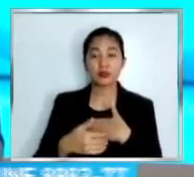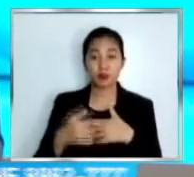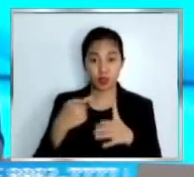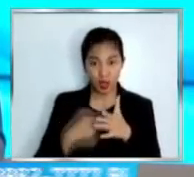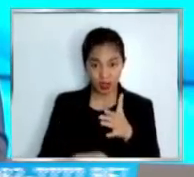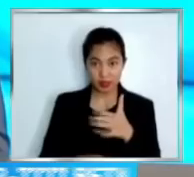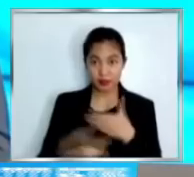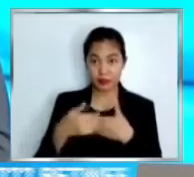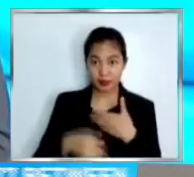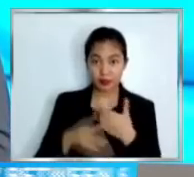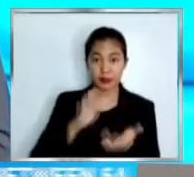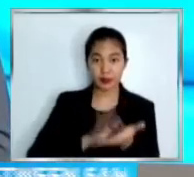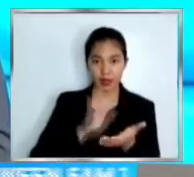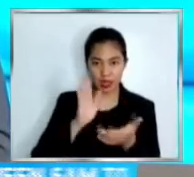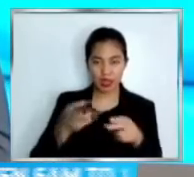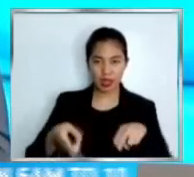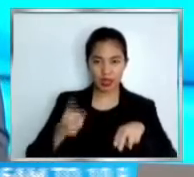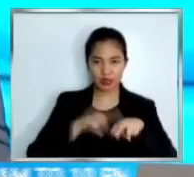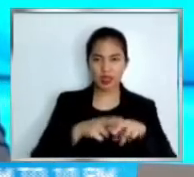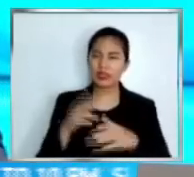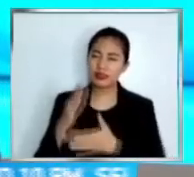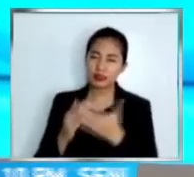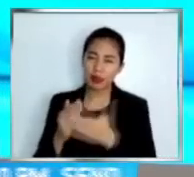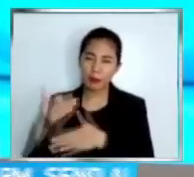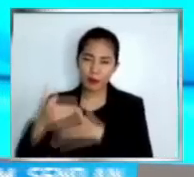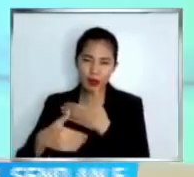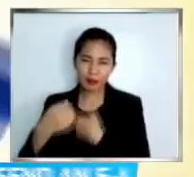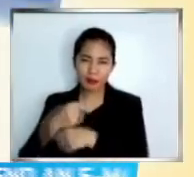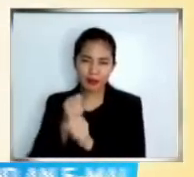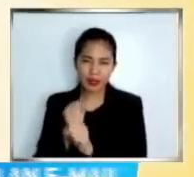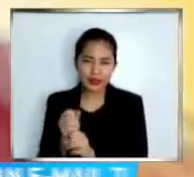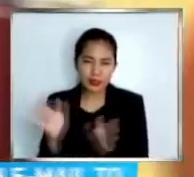ay niliitan. Balitang hatid ni Bernadette Reyes.